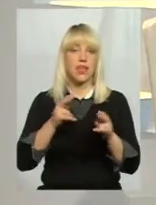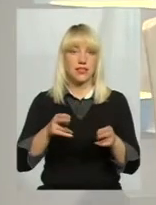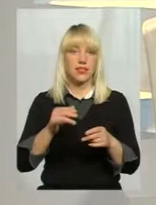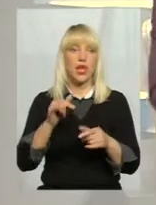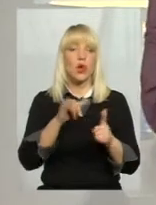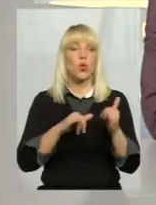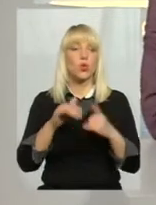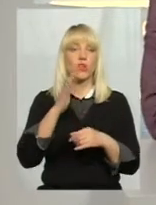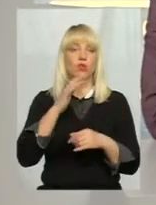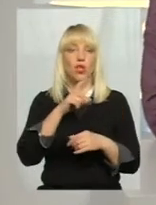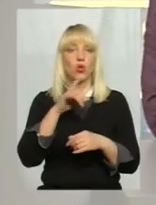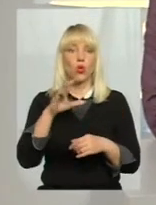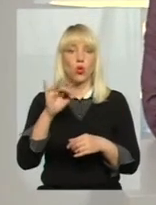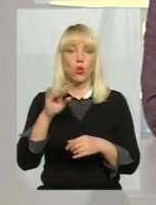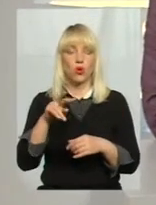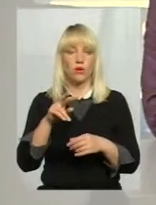хлорована?